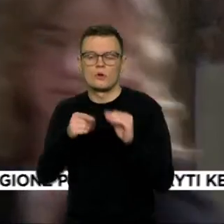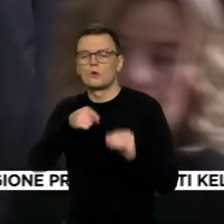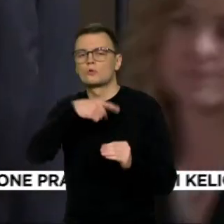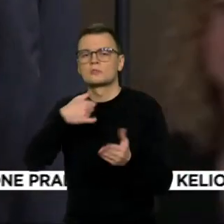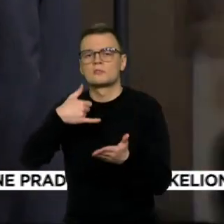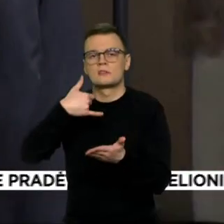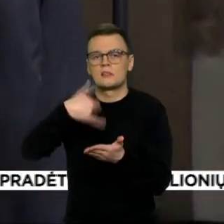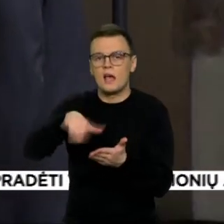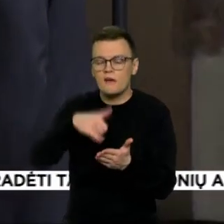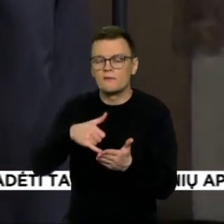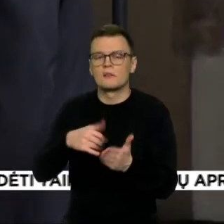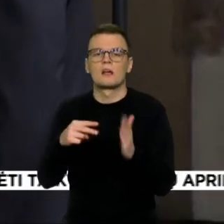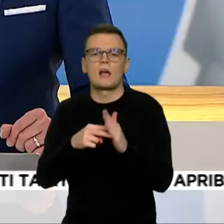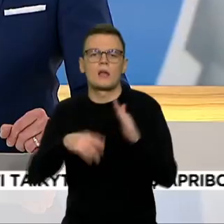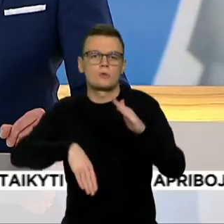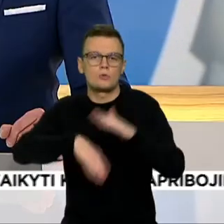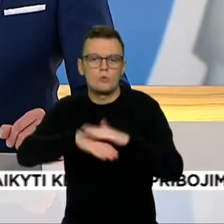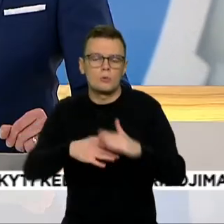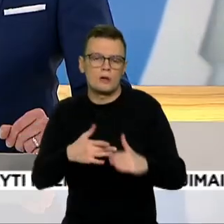kainų lubos.